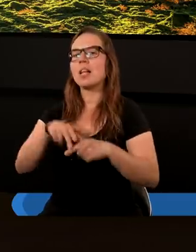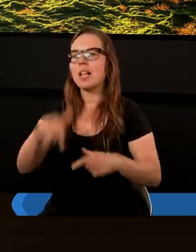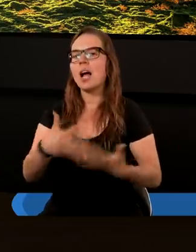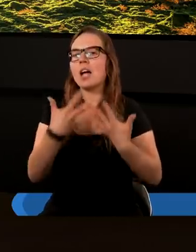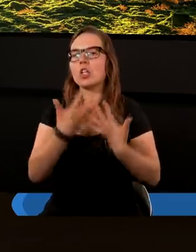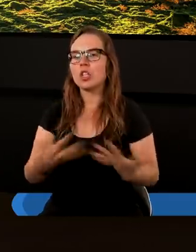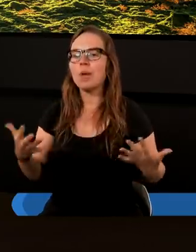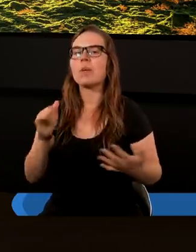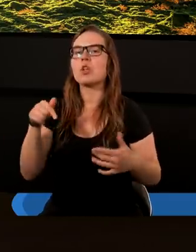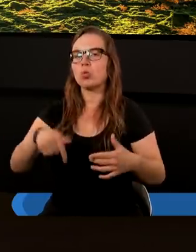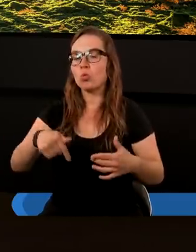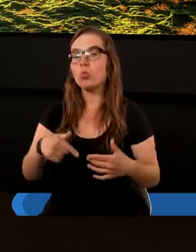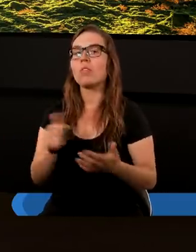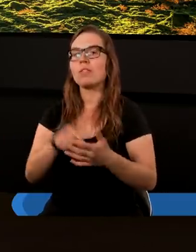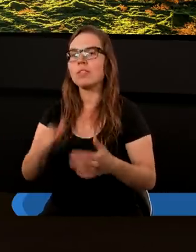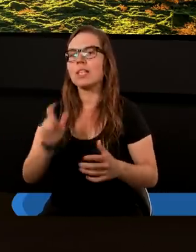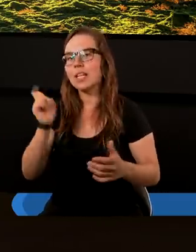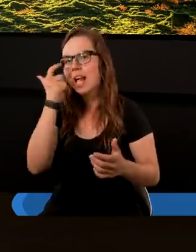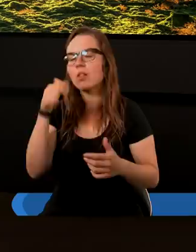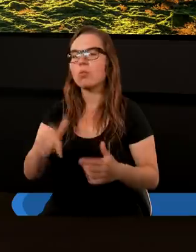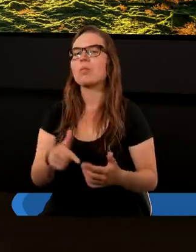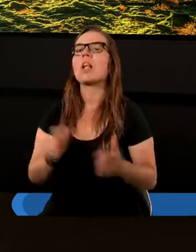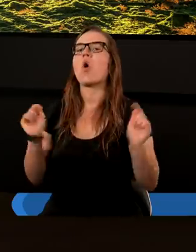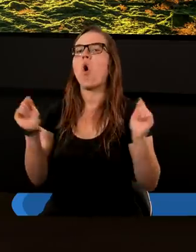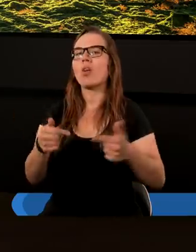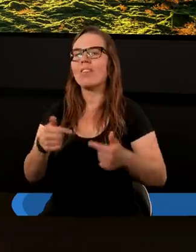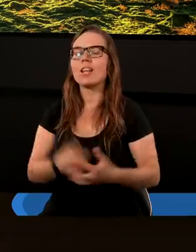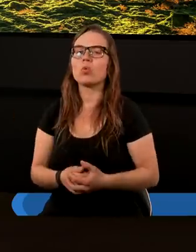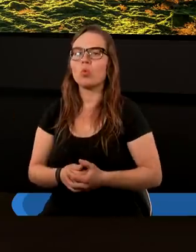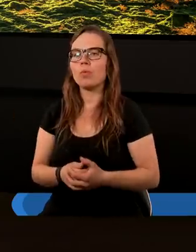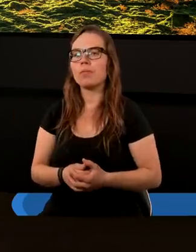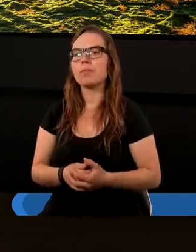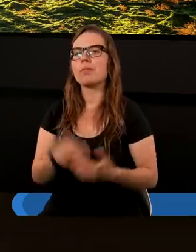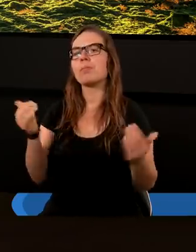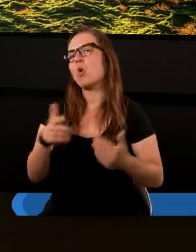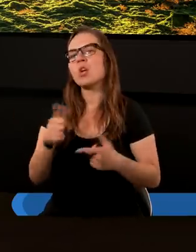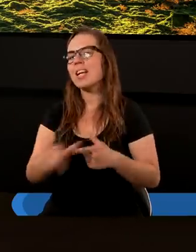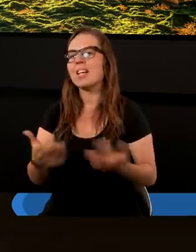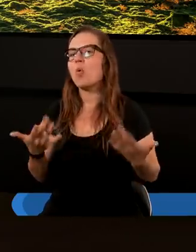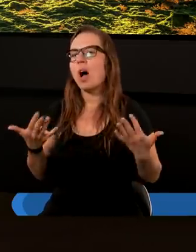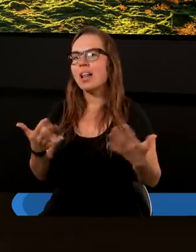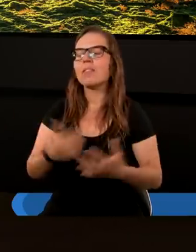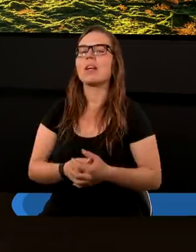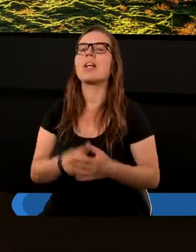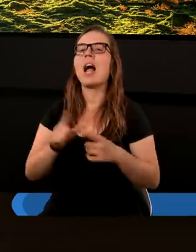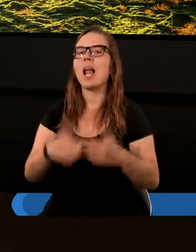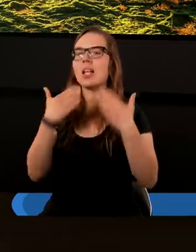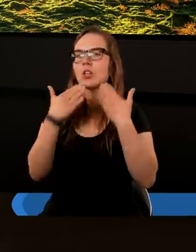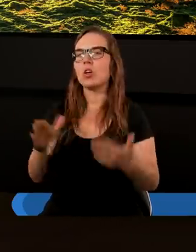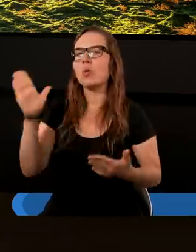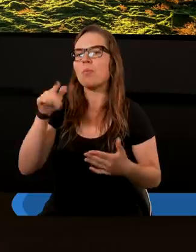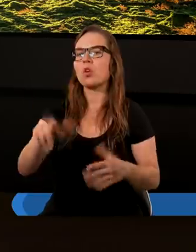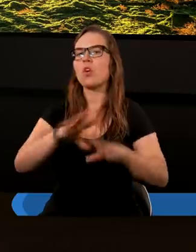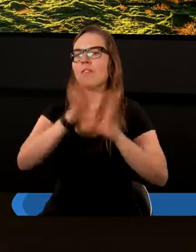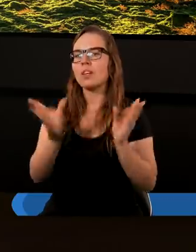naszą Ziemię i tu jest centrum tego konfliktu. Może nie jest to łatwe, ale dzięki Bogu